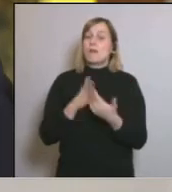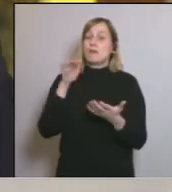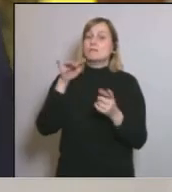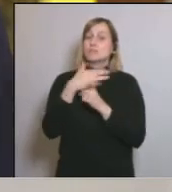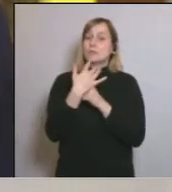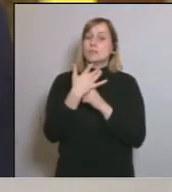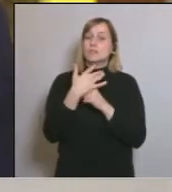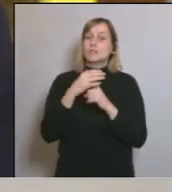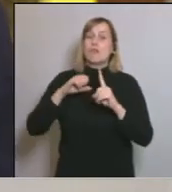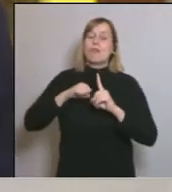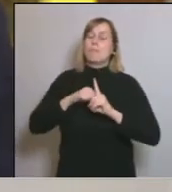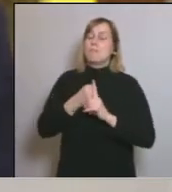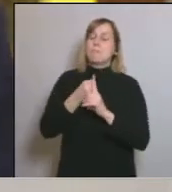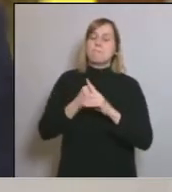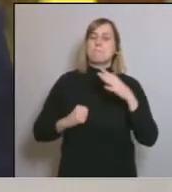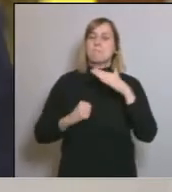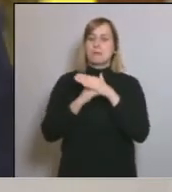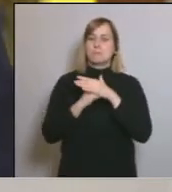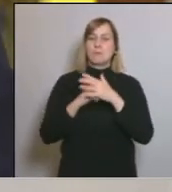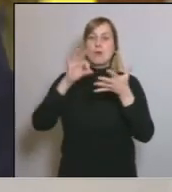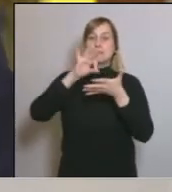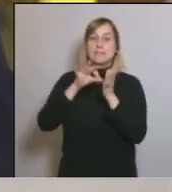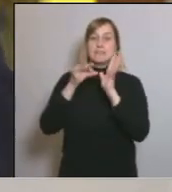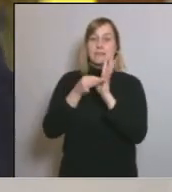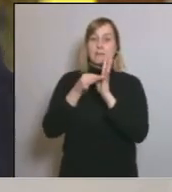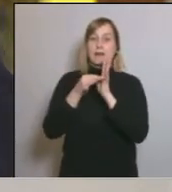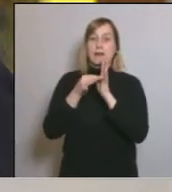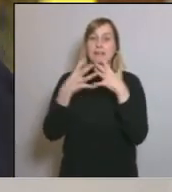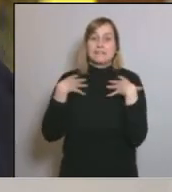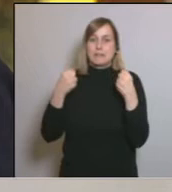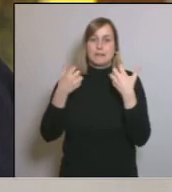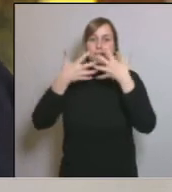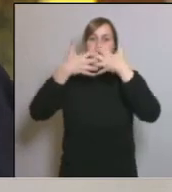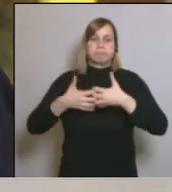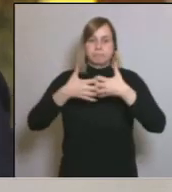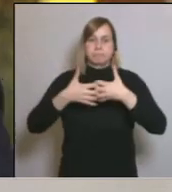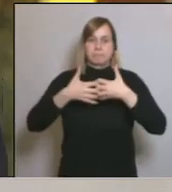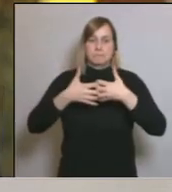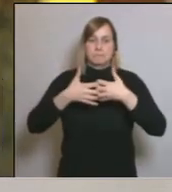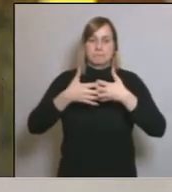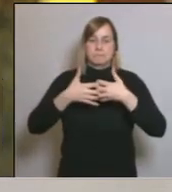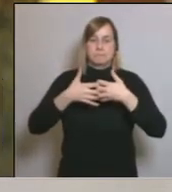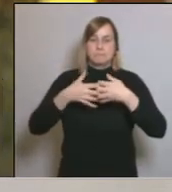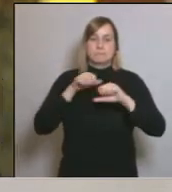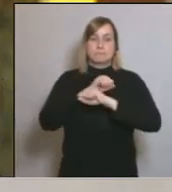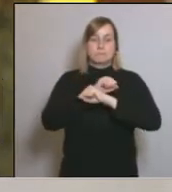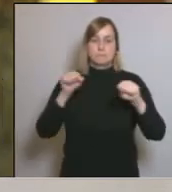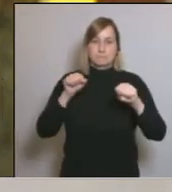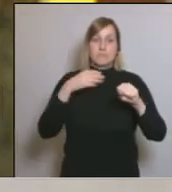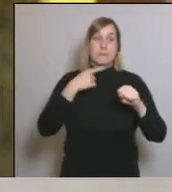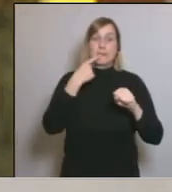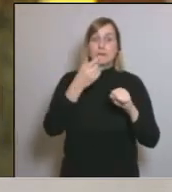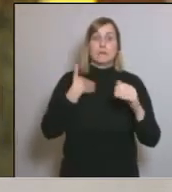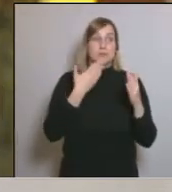'estrès màxim fins i tot de col·lapse del sistema sanitari. I he demanat i els he fet la següent